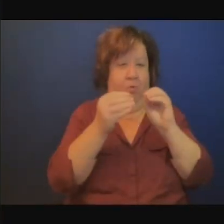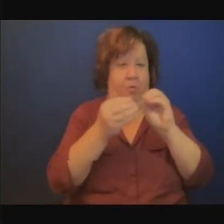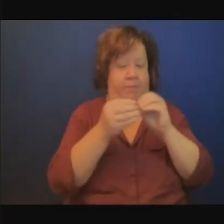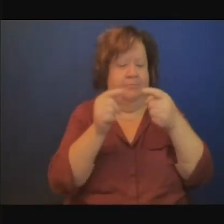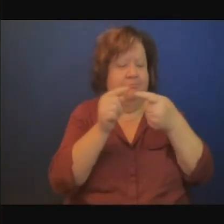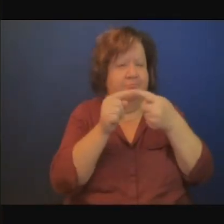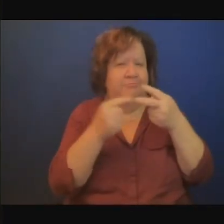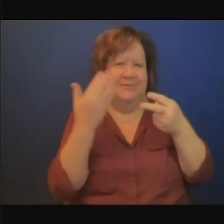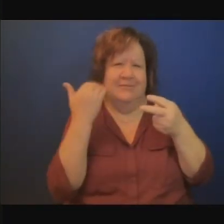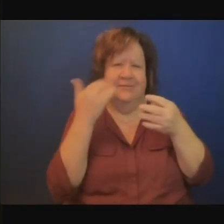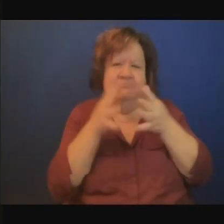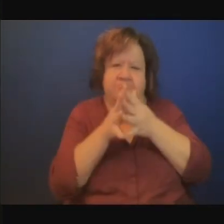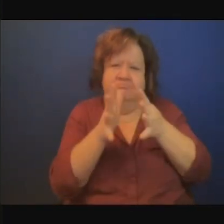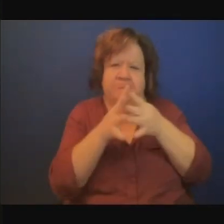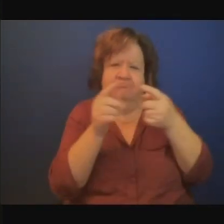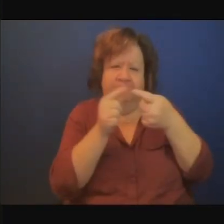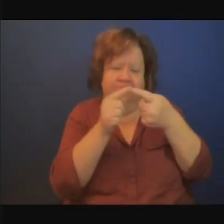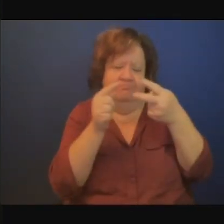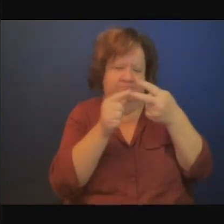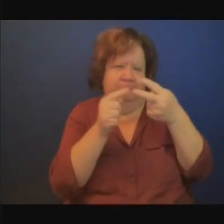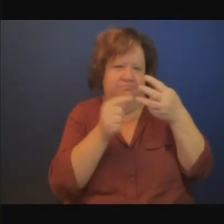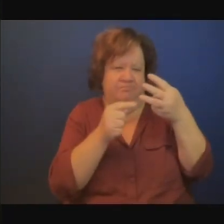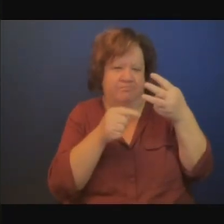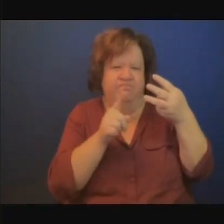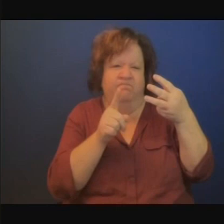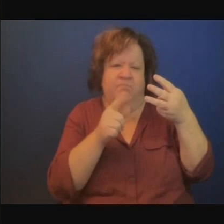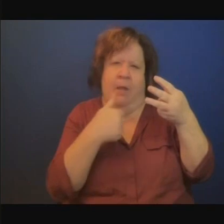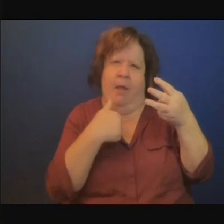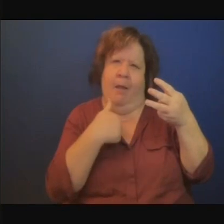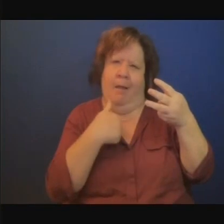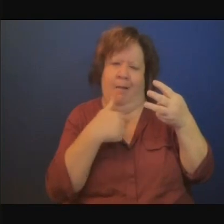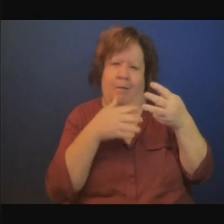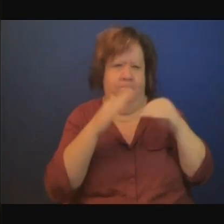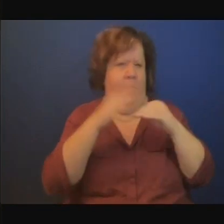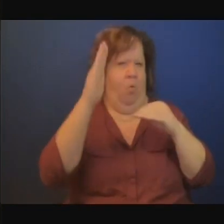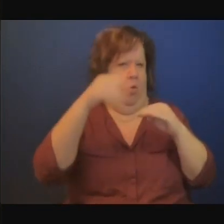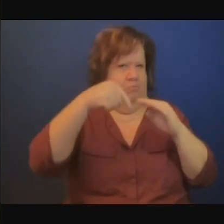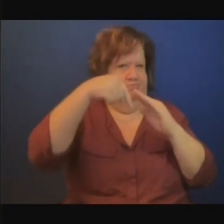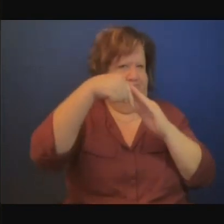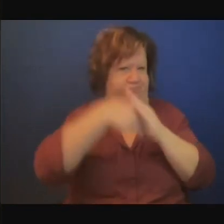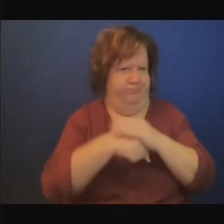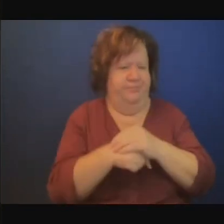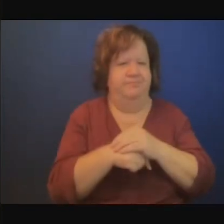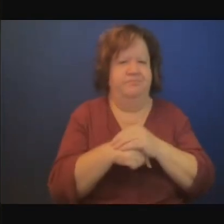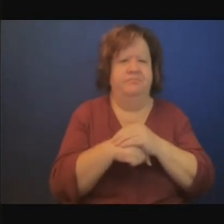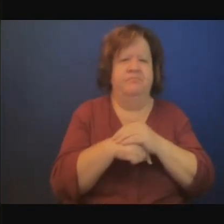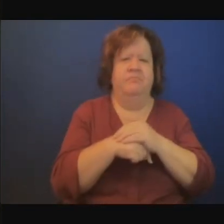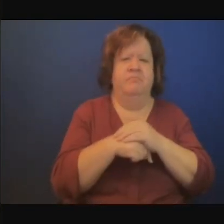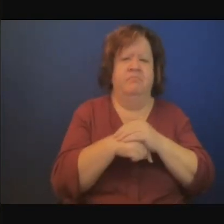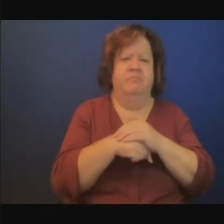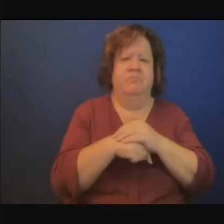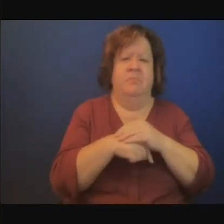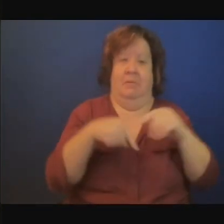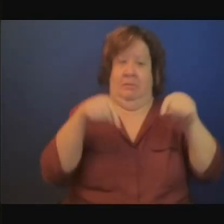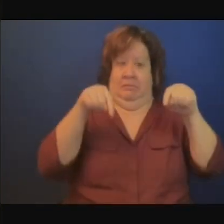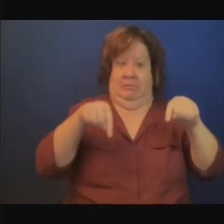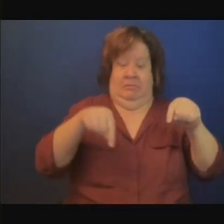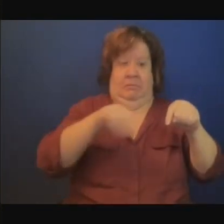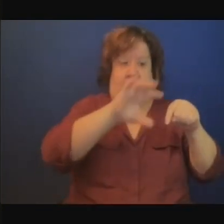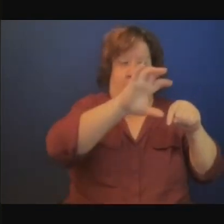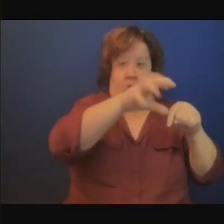que les pays comprennent clairement à présent qu'il leur faut des feuilles de route pour ces contributions